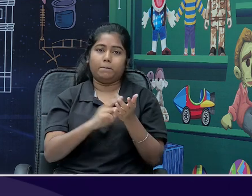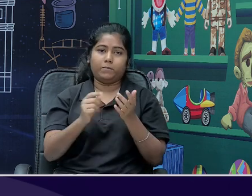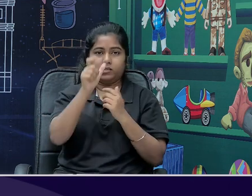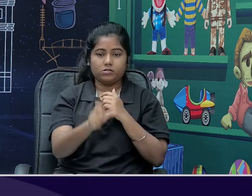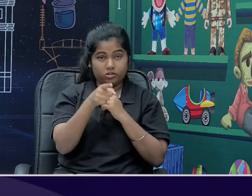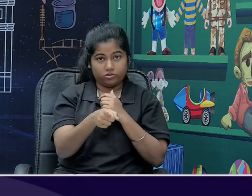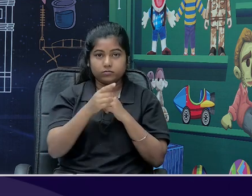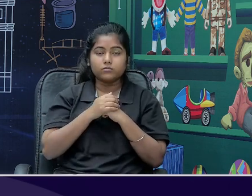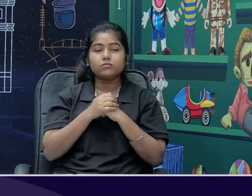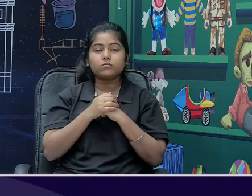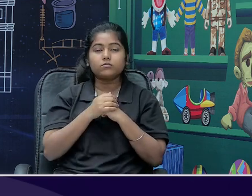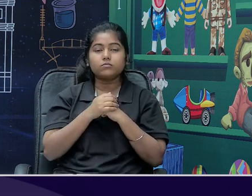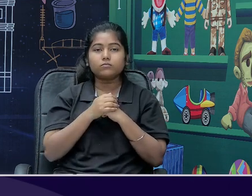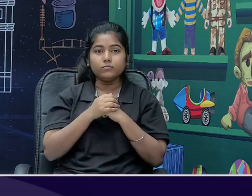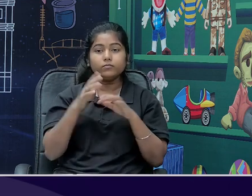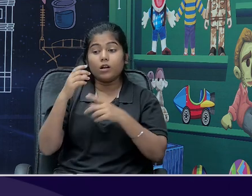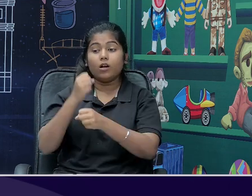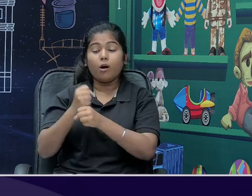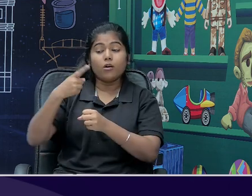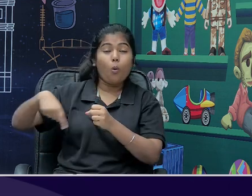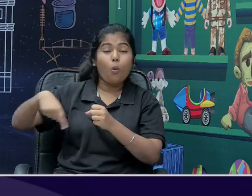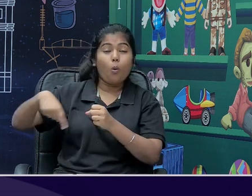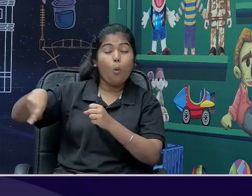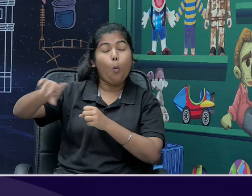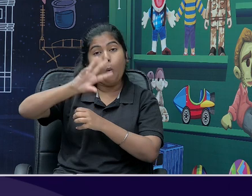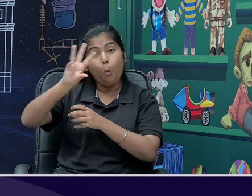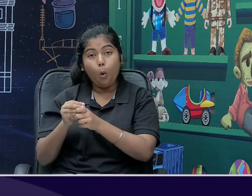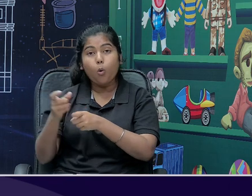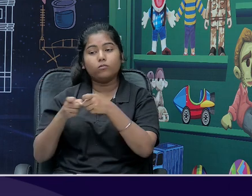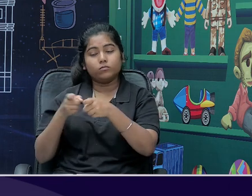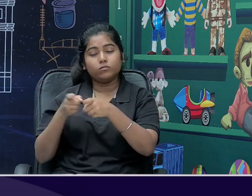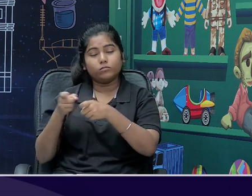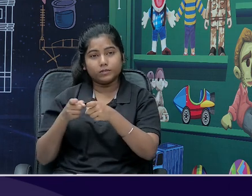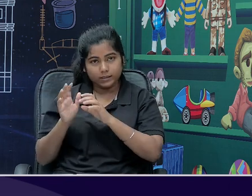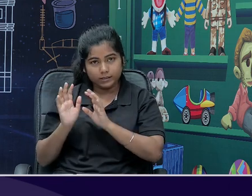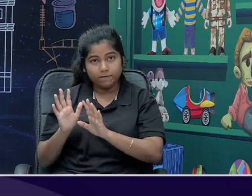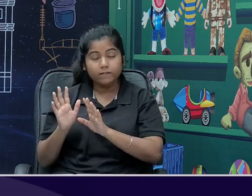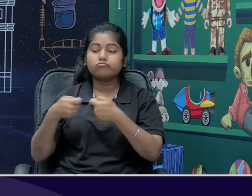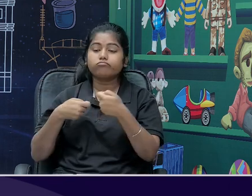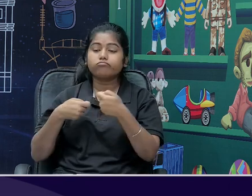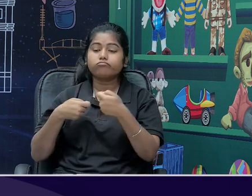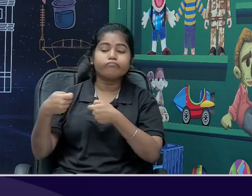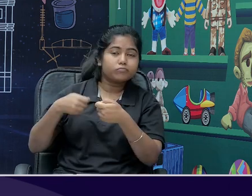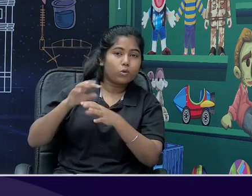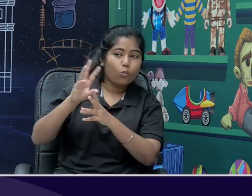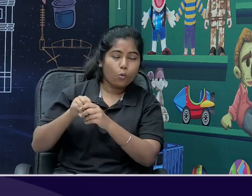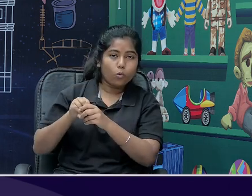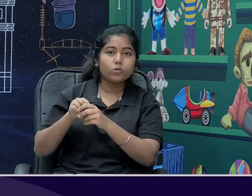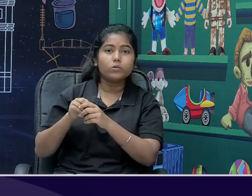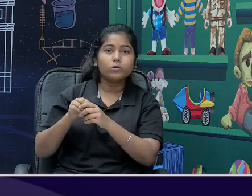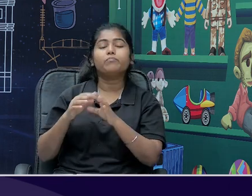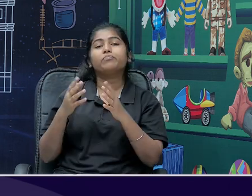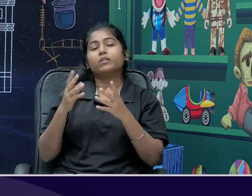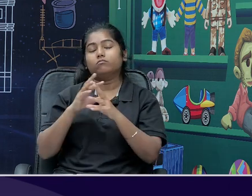जो सारी government की ये business होता है, it is an extension of that ministry itself. अब government के functioning में